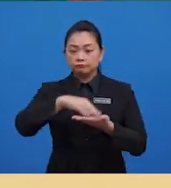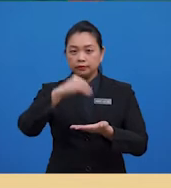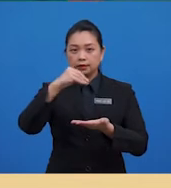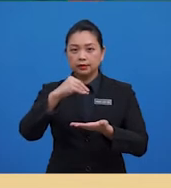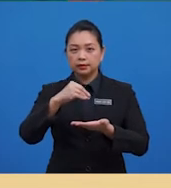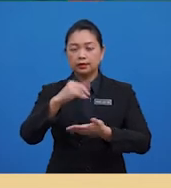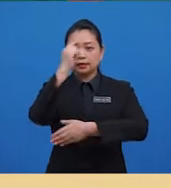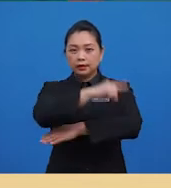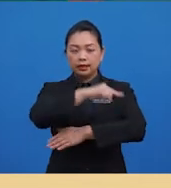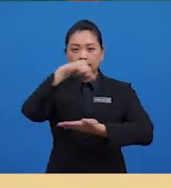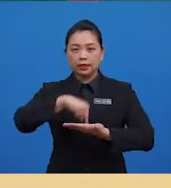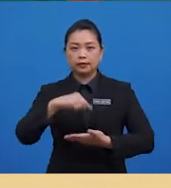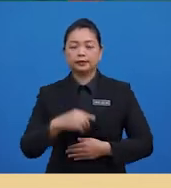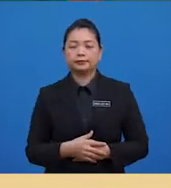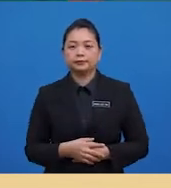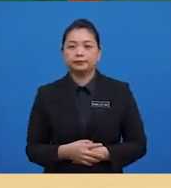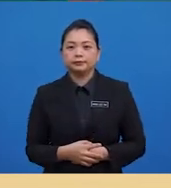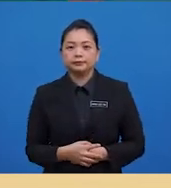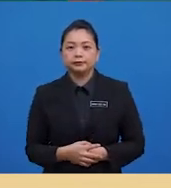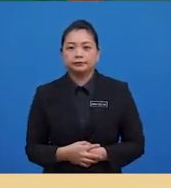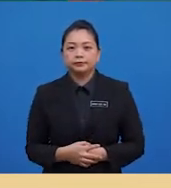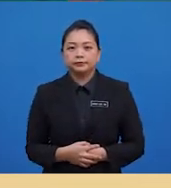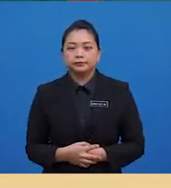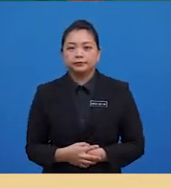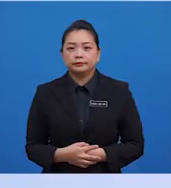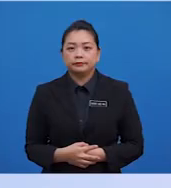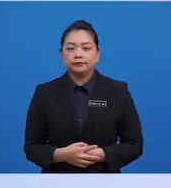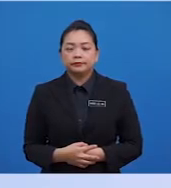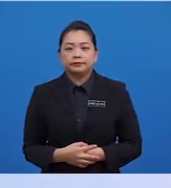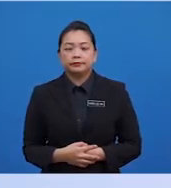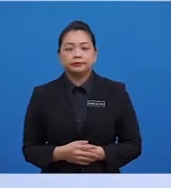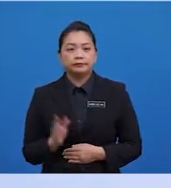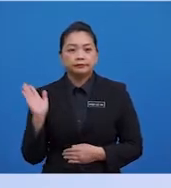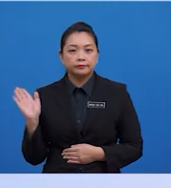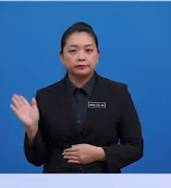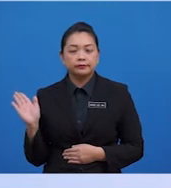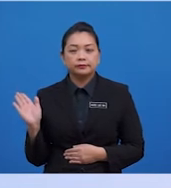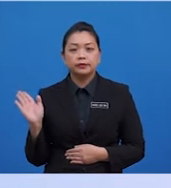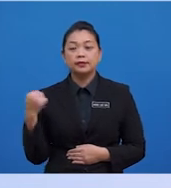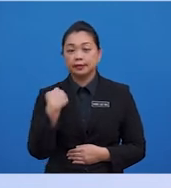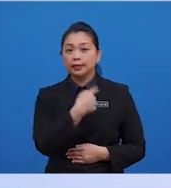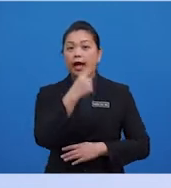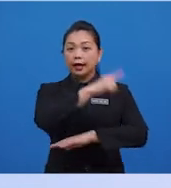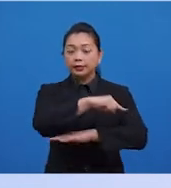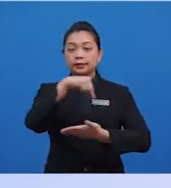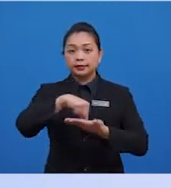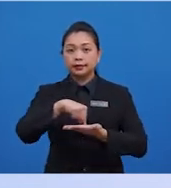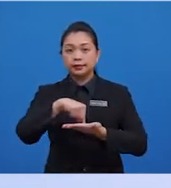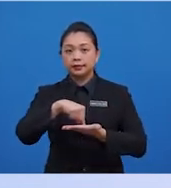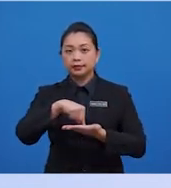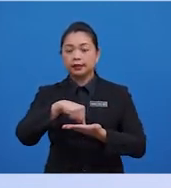yang telah kita belajar sebentar tadi. Kandungan pembelajaran kita hari ini